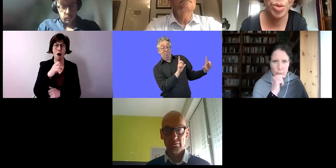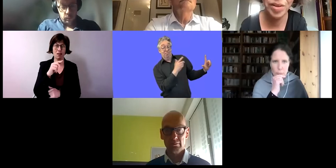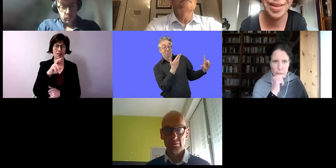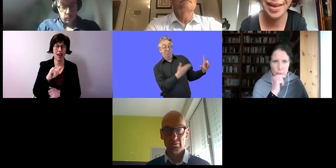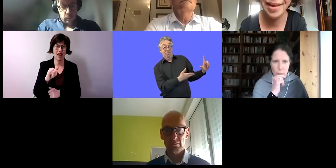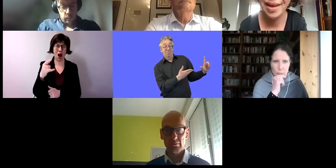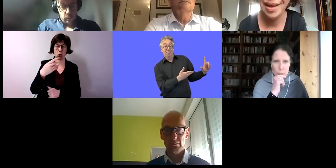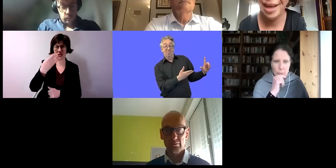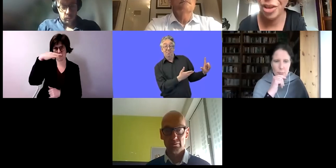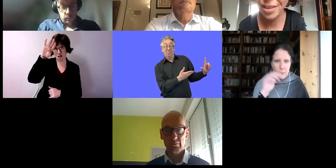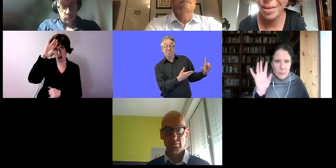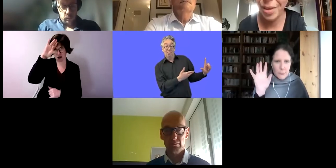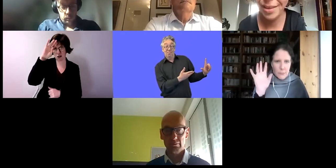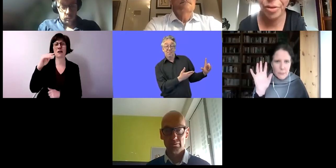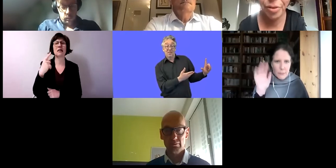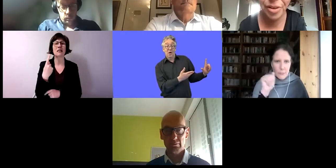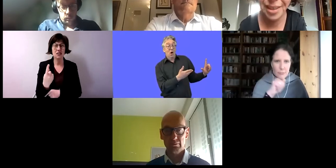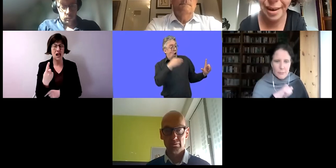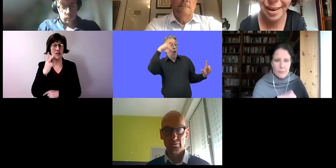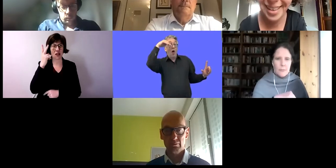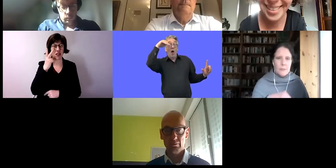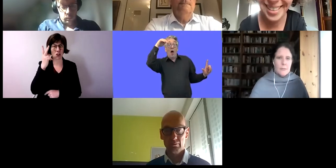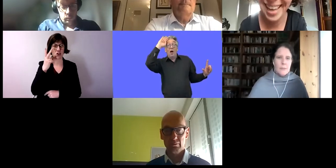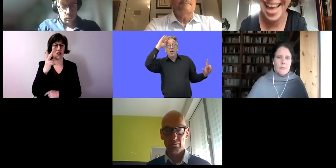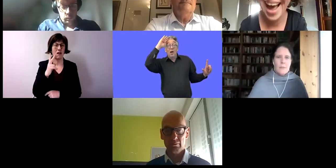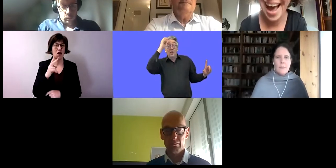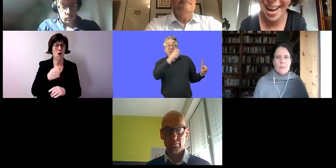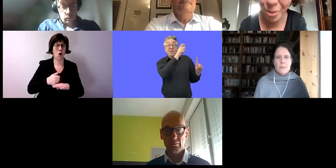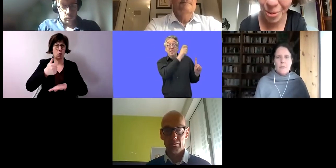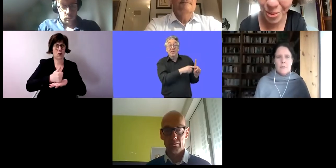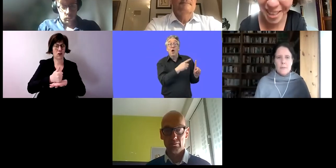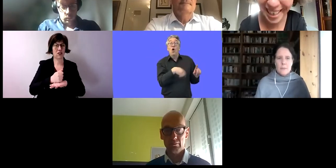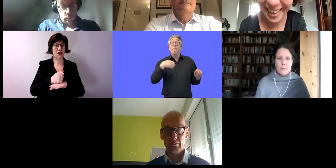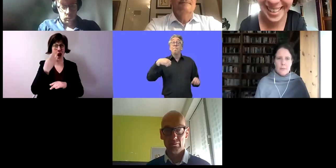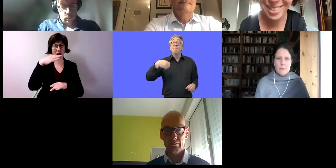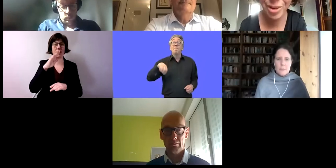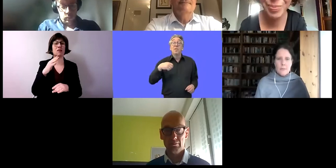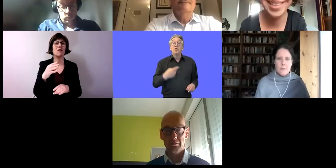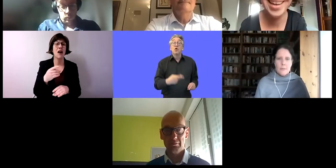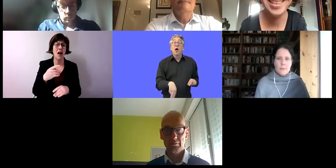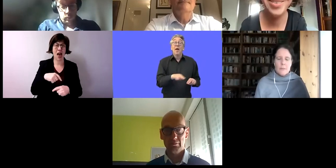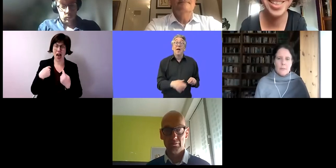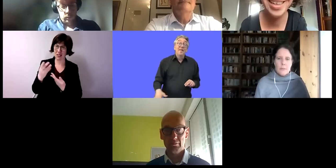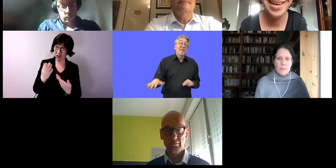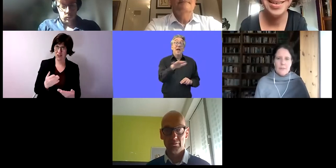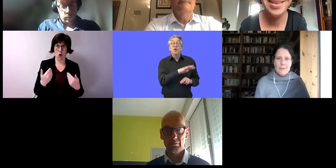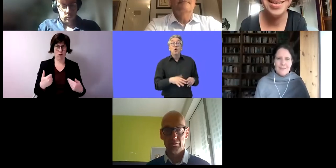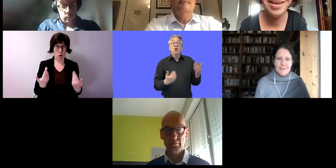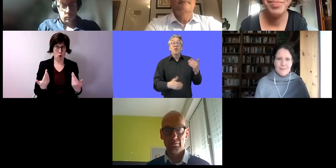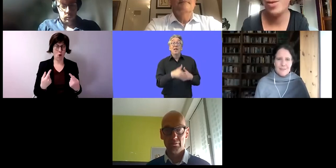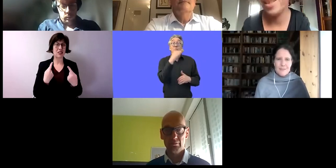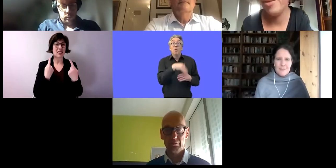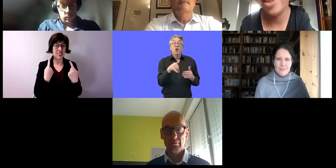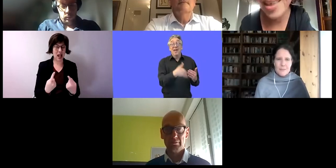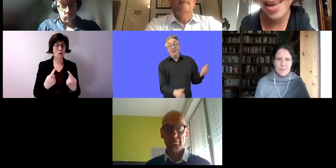Direktorin der National Disability Authority Ireland. Hallo, guten Tag, es freut mich sehr. Sie wird die